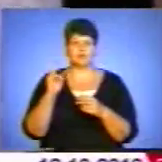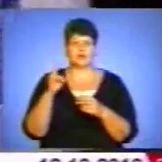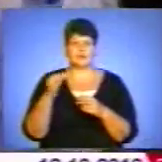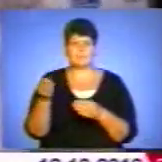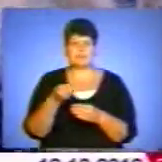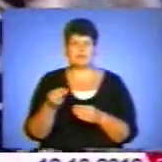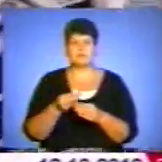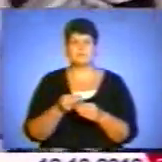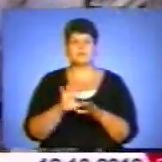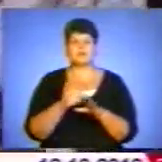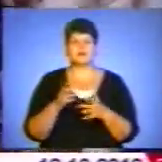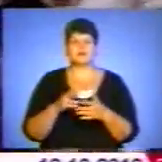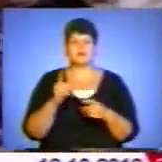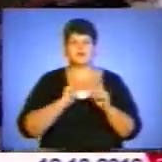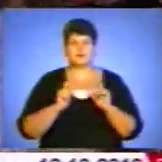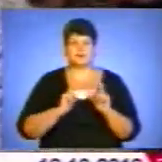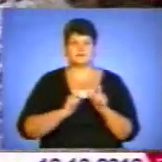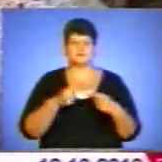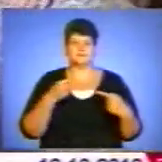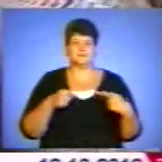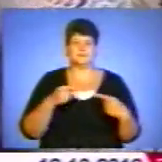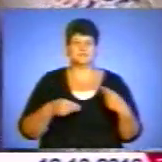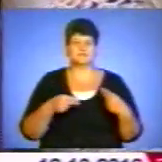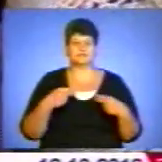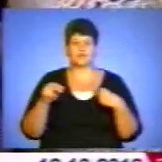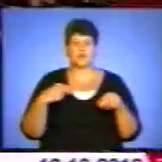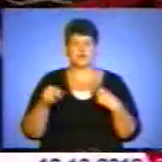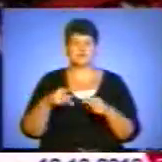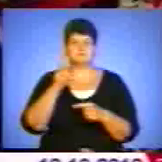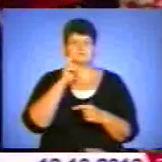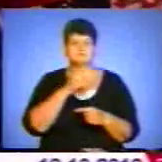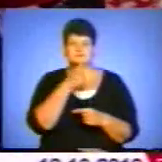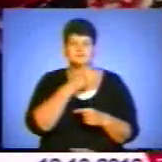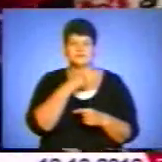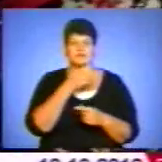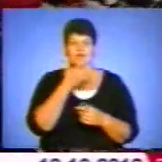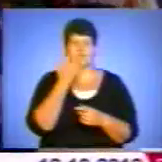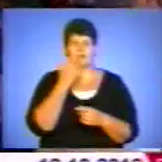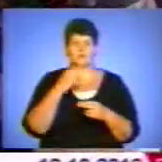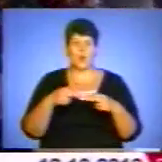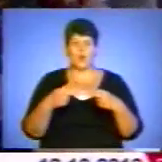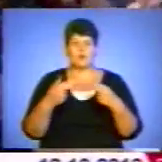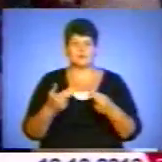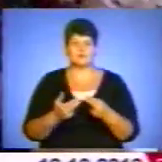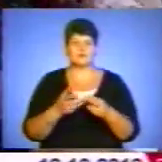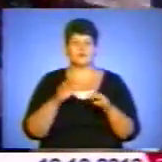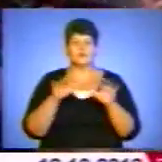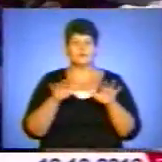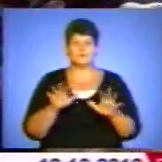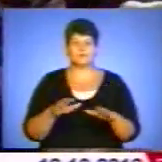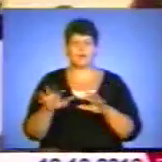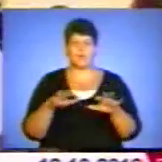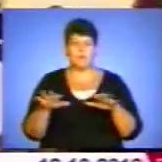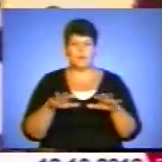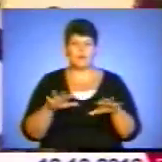Студенти і викладачі залюбки торгувалися і смакували. Кожен хотів спробувати ще тепло у голубці чи запашну узвару. А який ярмарок